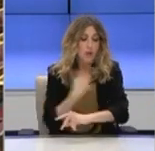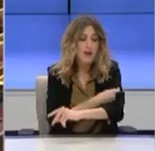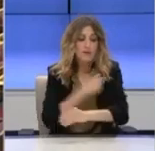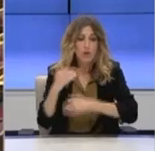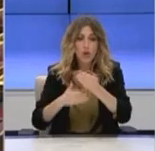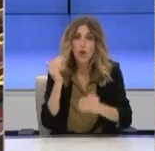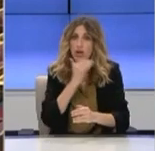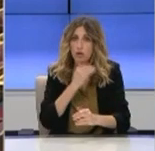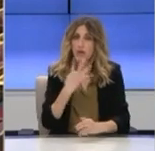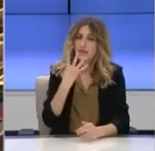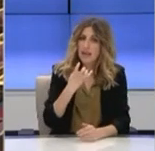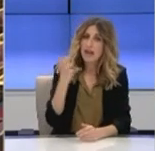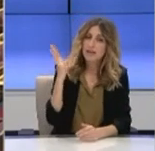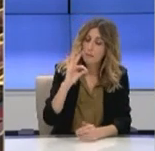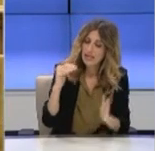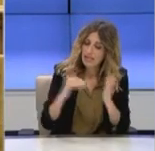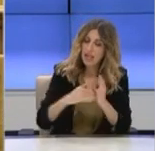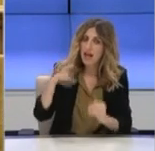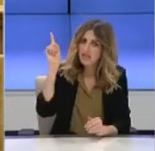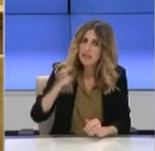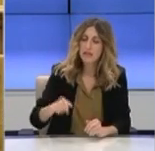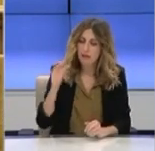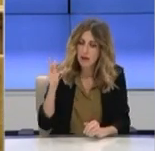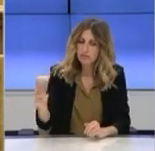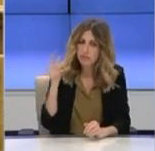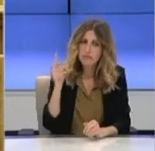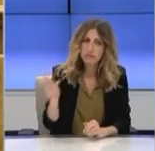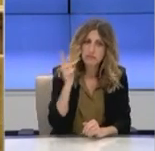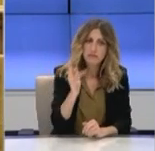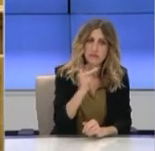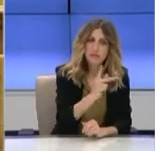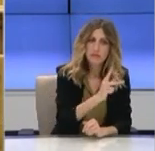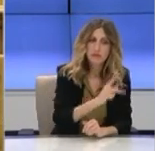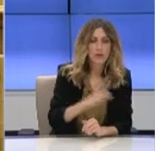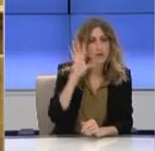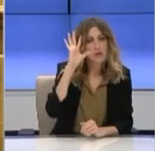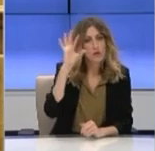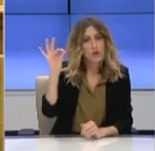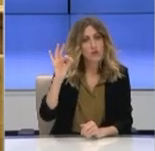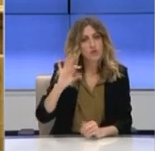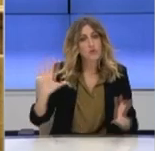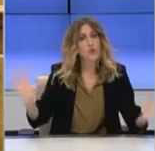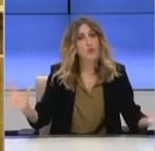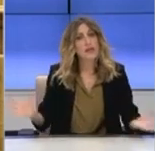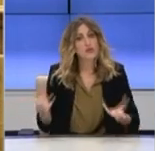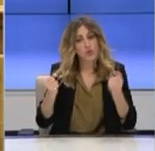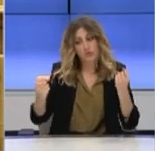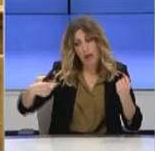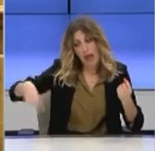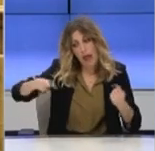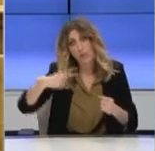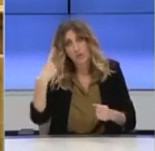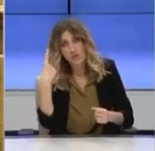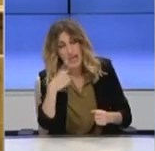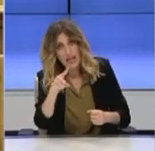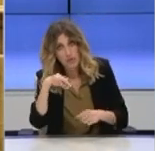φτάσει στις 40-50 χιλιάδες την ημέρα, έτσι ώστε να γλιτώσουμε τουλάχιστον 20% που θα μπορούσαμε να γλιτώσουμε το